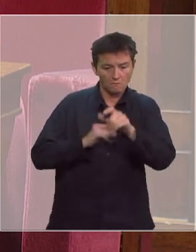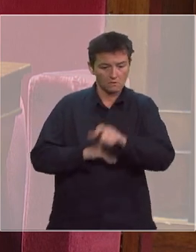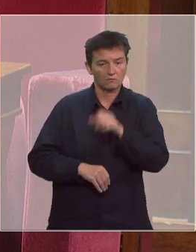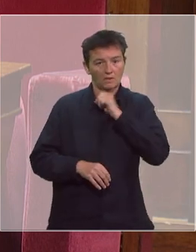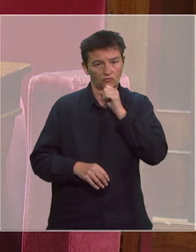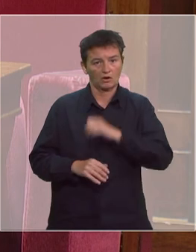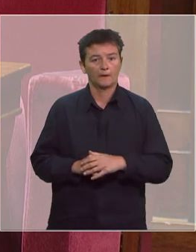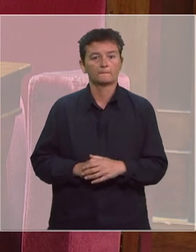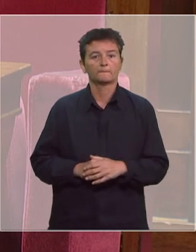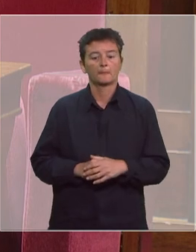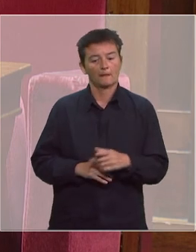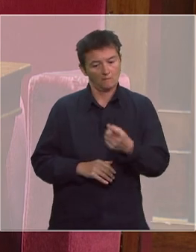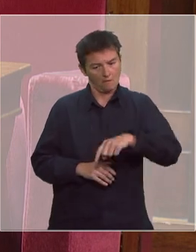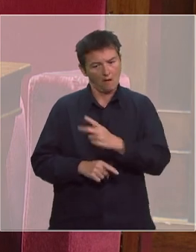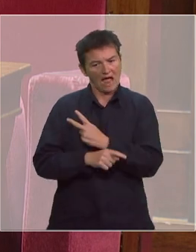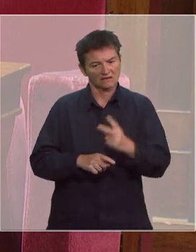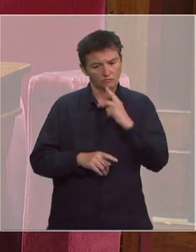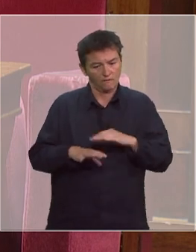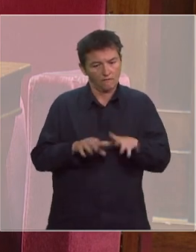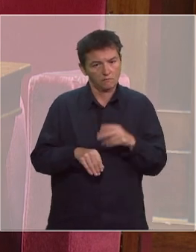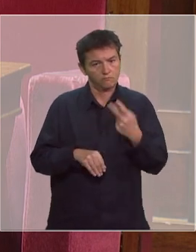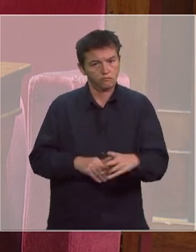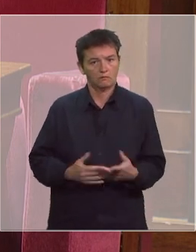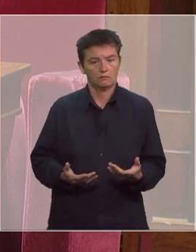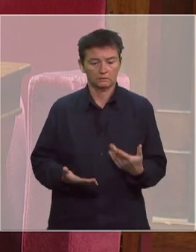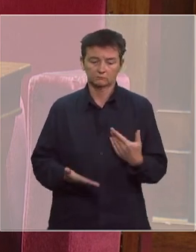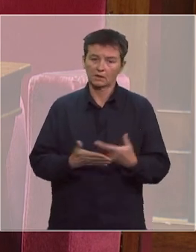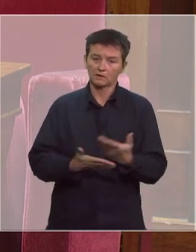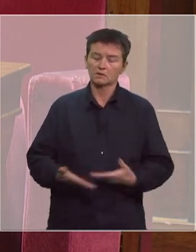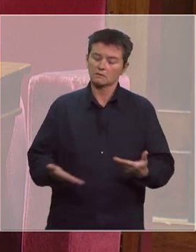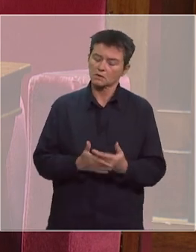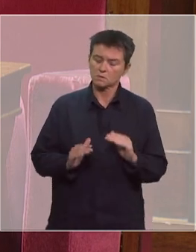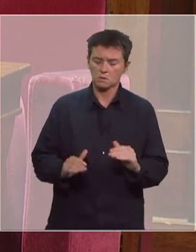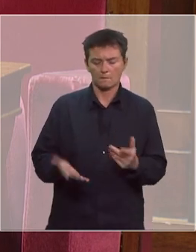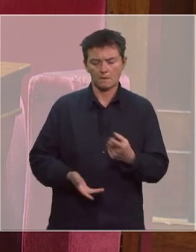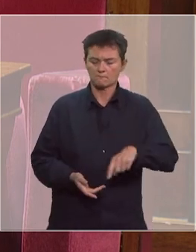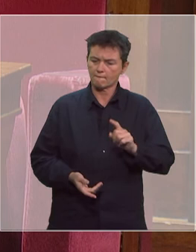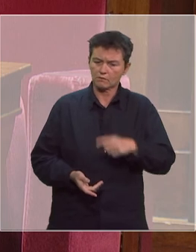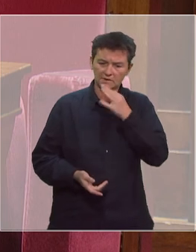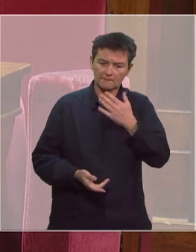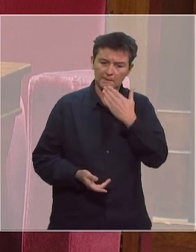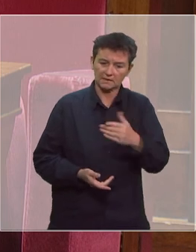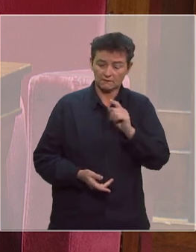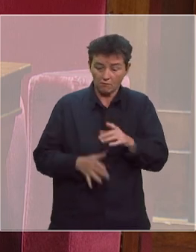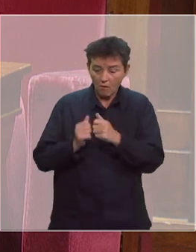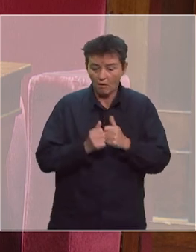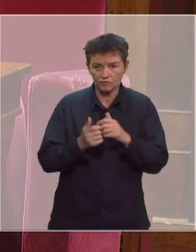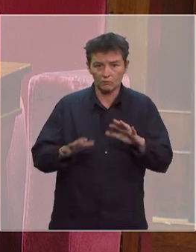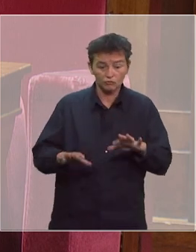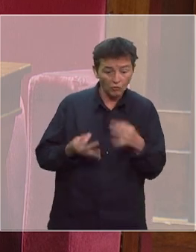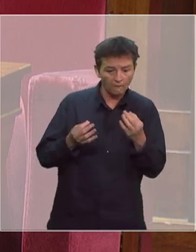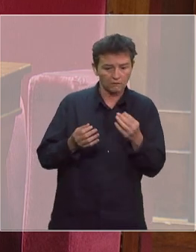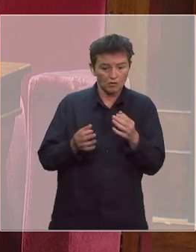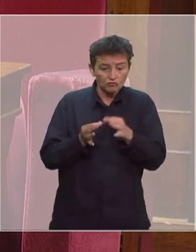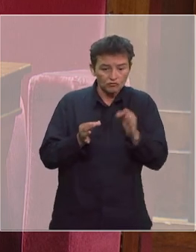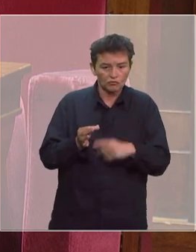service en prenant des risques pour leurs familles. Cette situation, je crois, nous oblige. Il nous appartient de trouver ensemble une mesure qui puisse